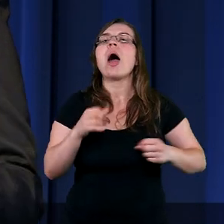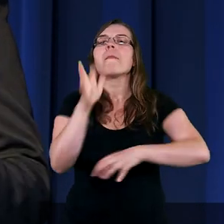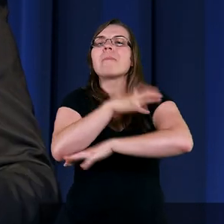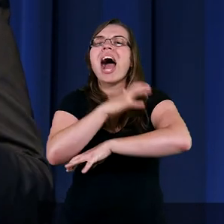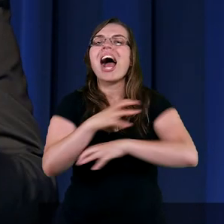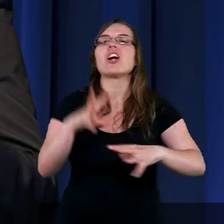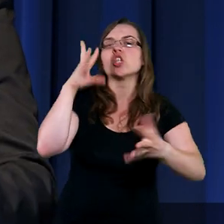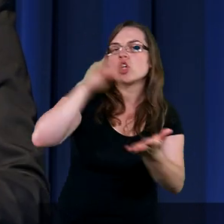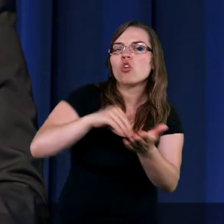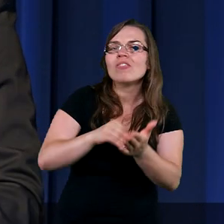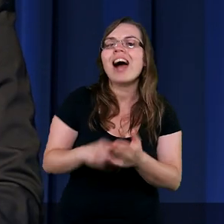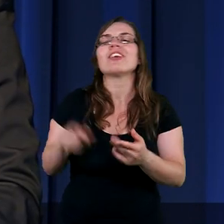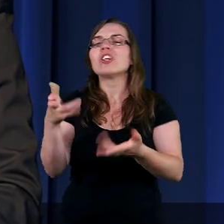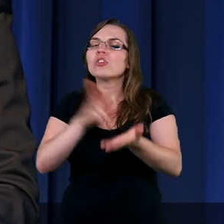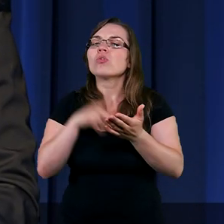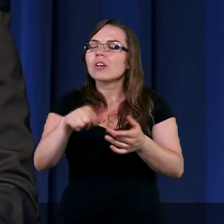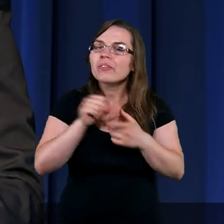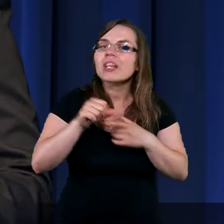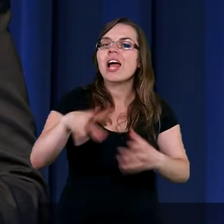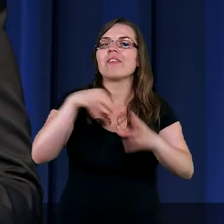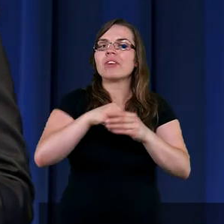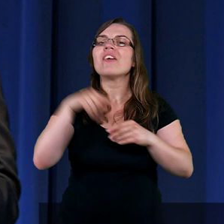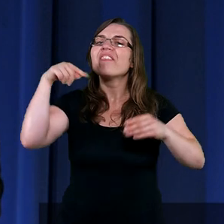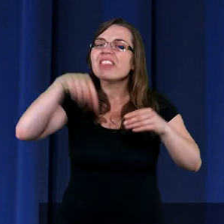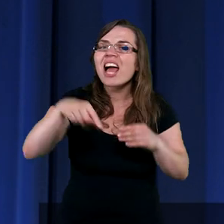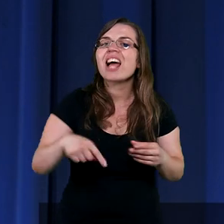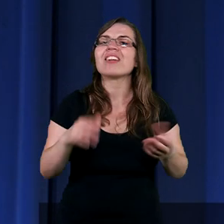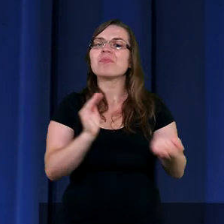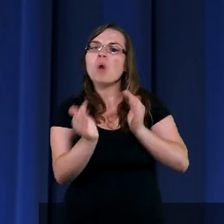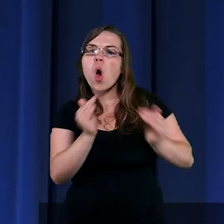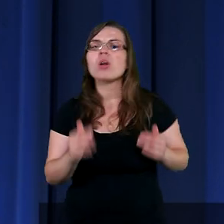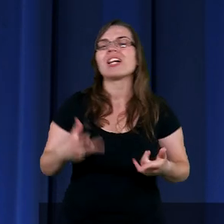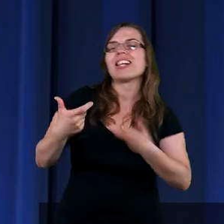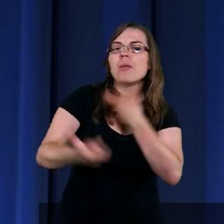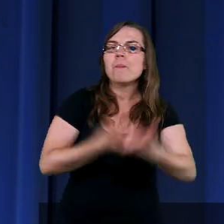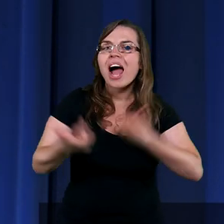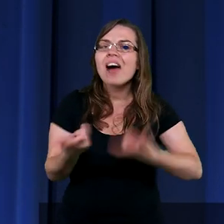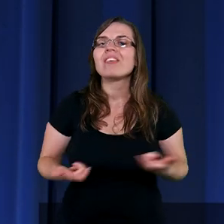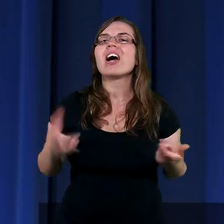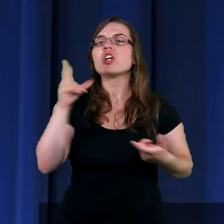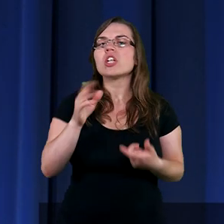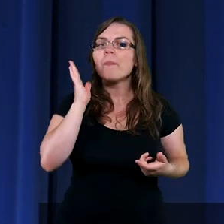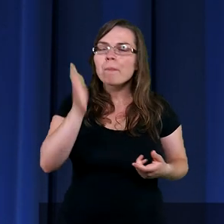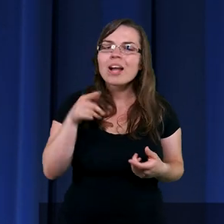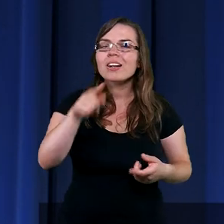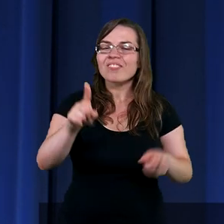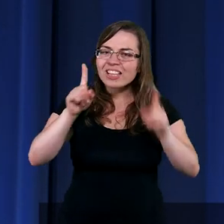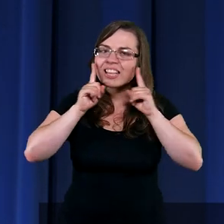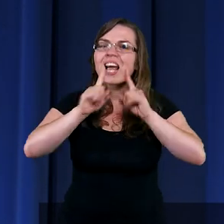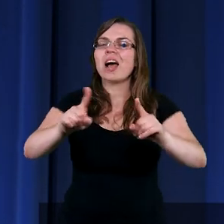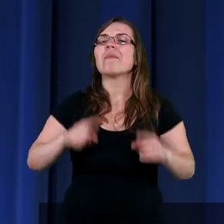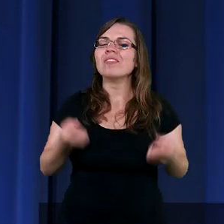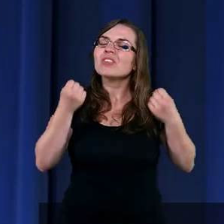który w pewien sposób ich dyskwalifikuje. Który w pewien sposób sprawia, że będzie im naprawdę,